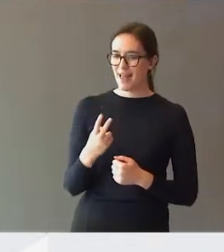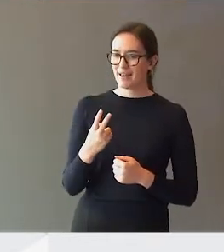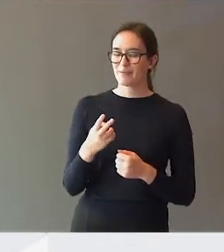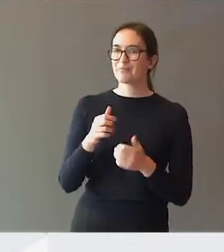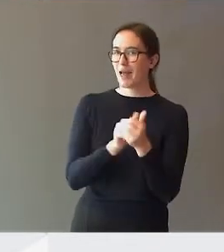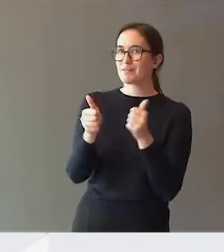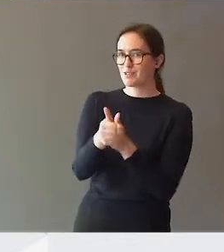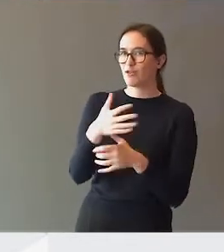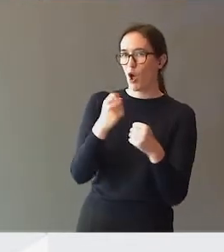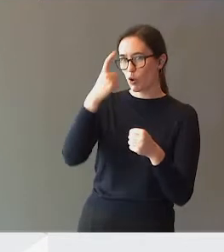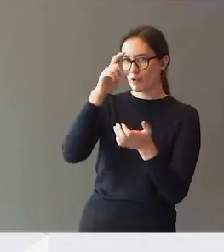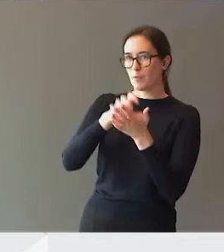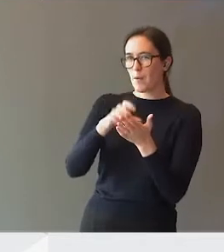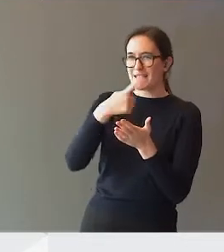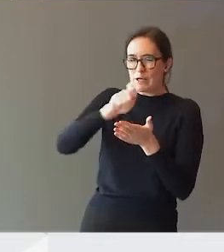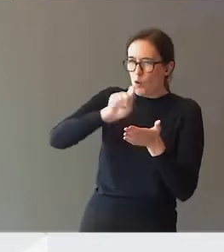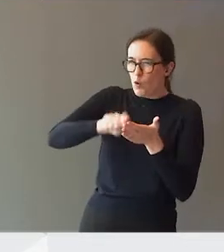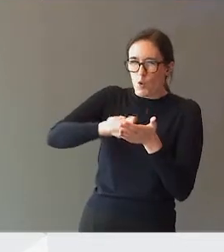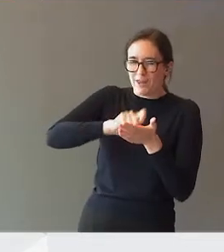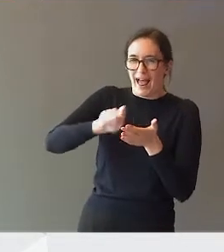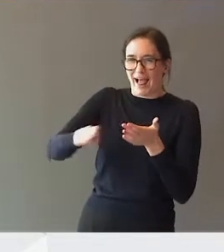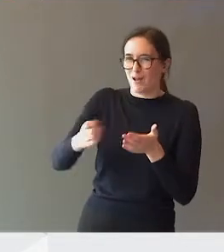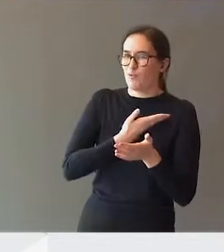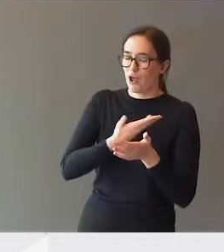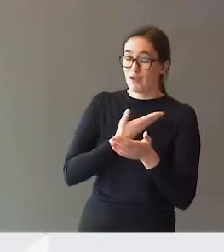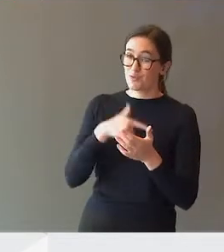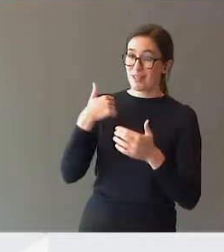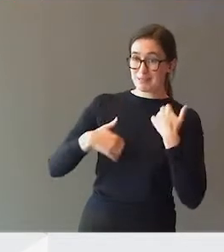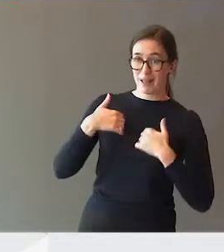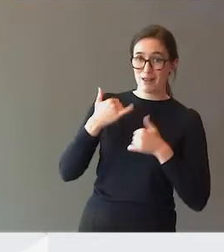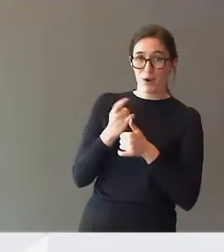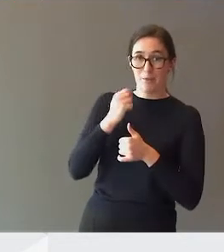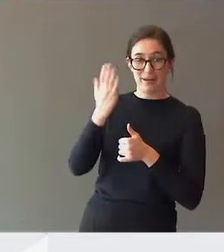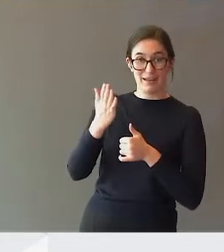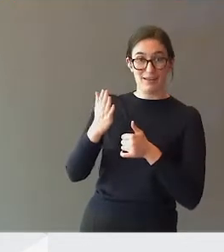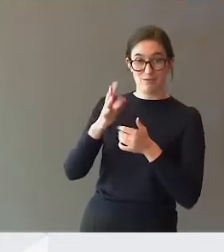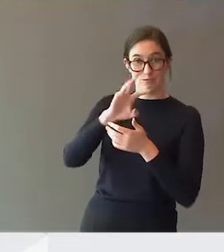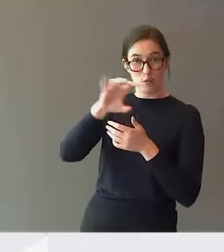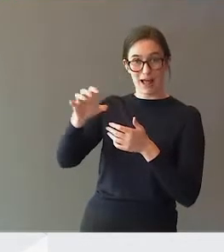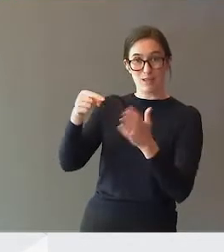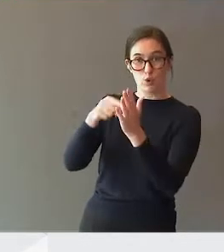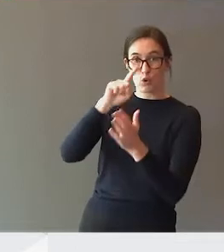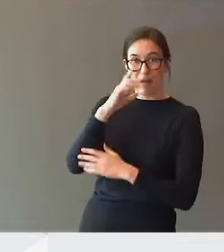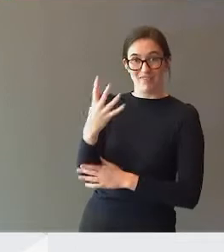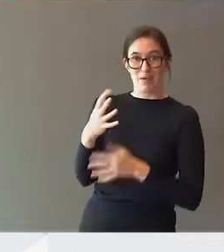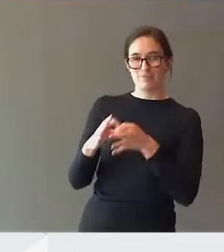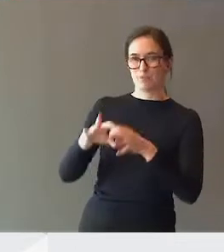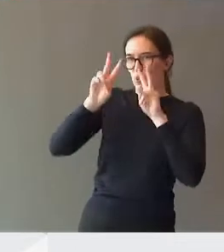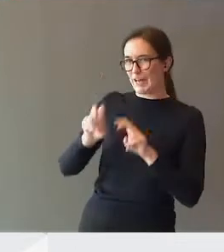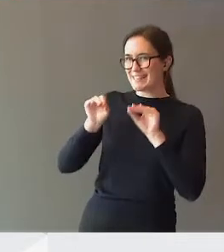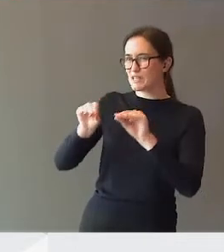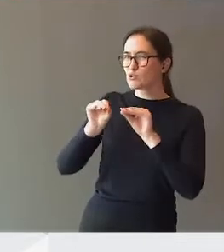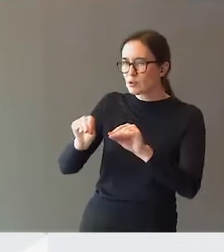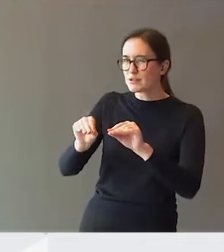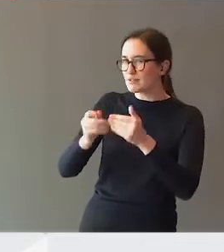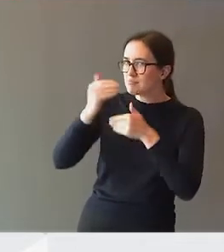noterer så blekket spruter. Og vi er spent på hvordan dere vil formulere punkt fem i utredningsinstruksen når den tid